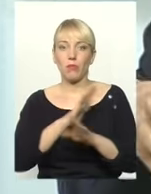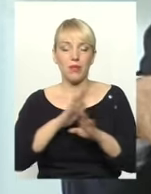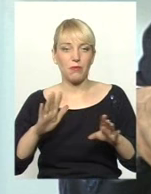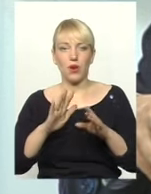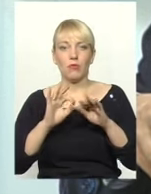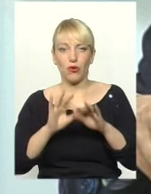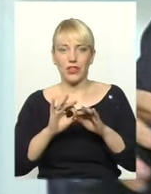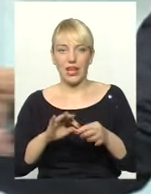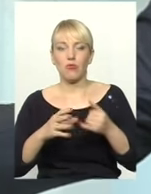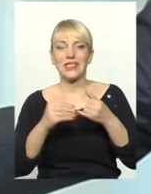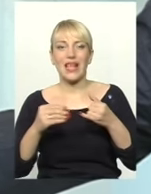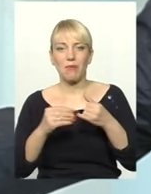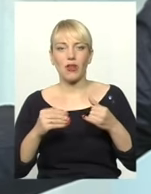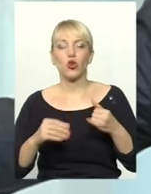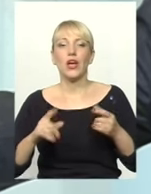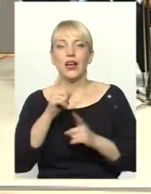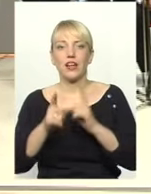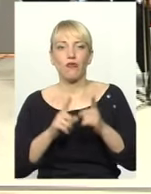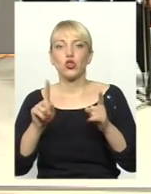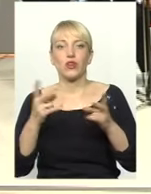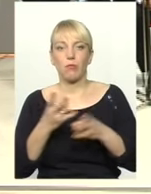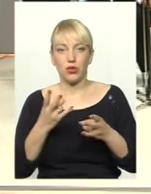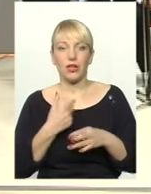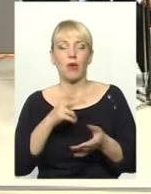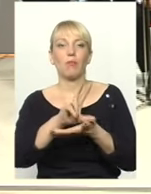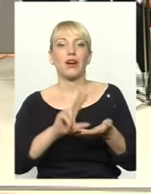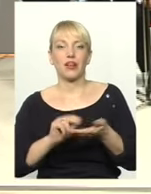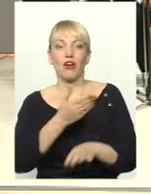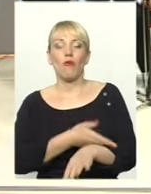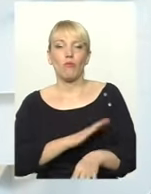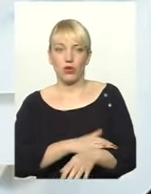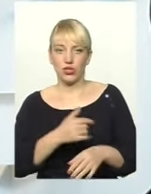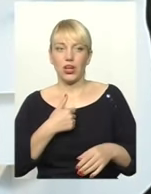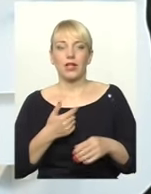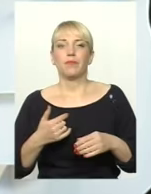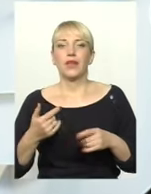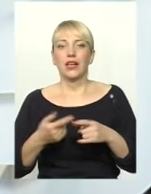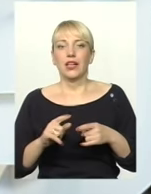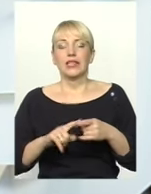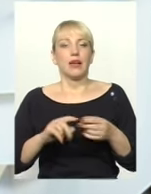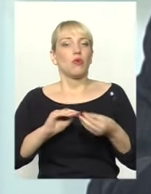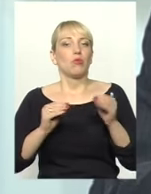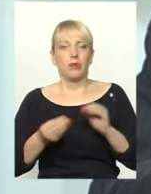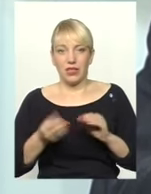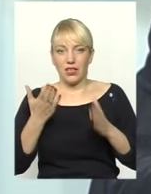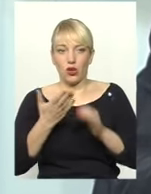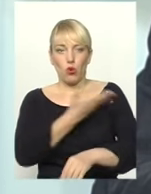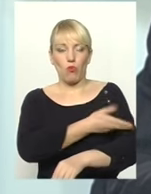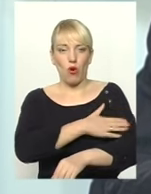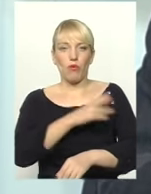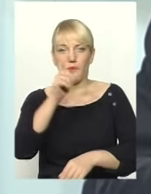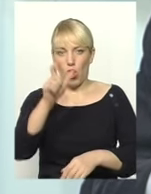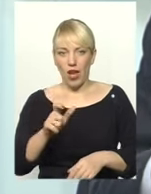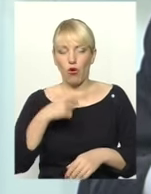розбираємося, що нам потрібно, ми вже будемо сказати, в Польщі. Для проєкту це дуже важливо. Це проблема теж. Тому якщо в Польщі поляк